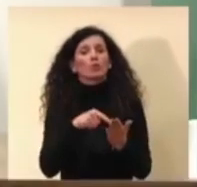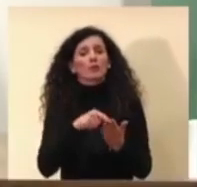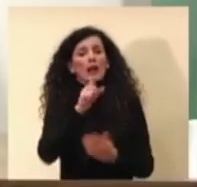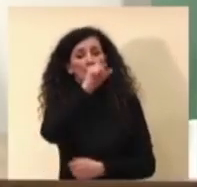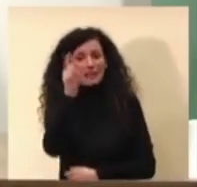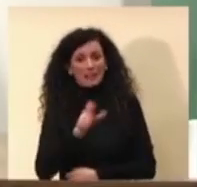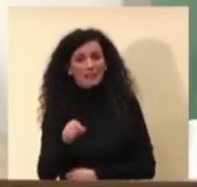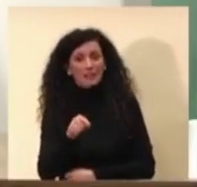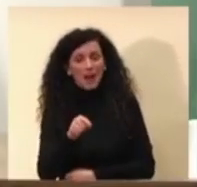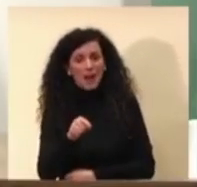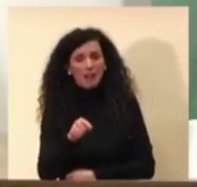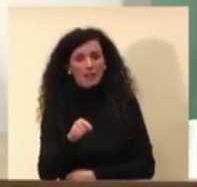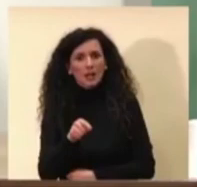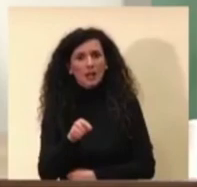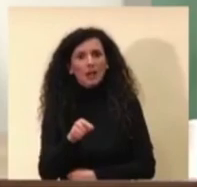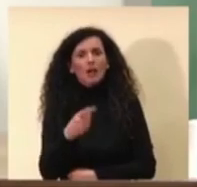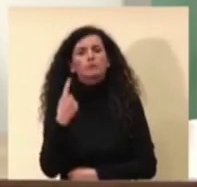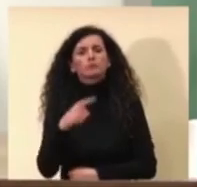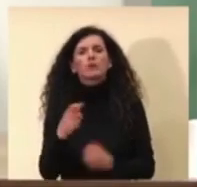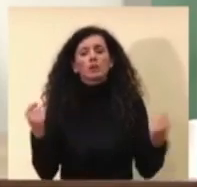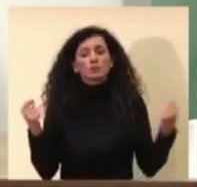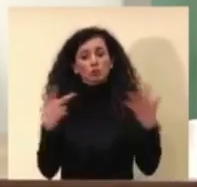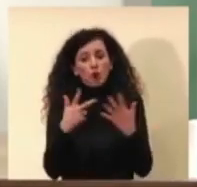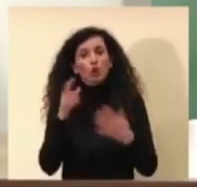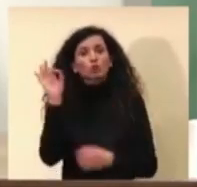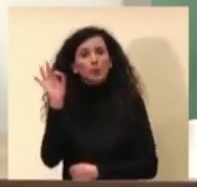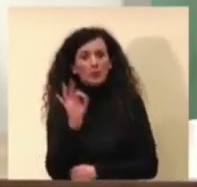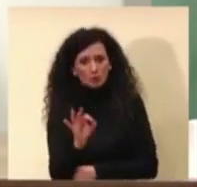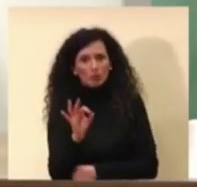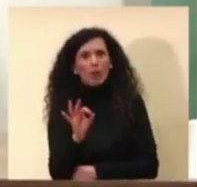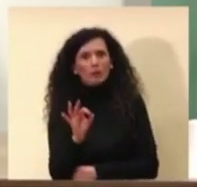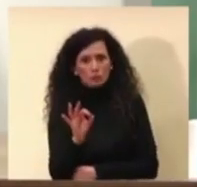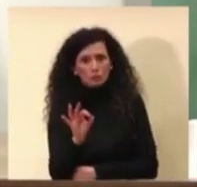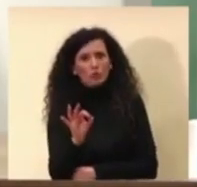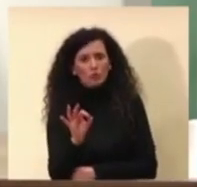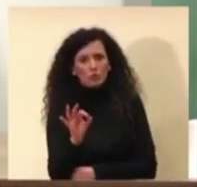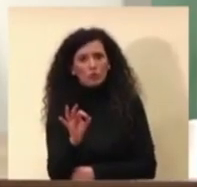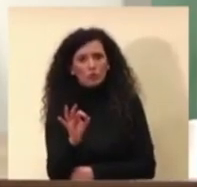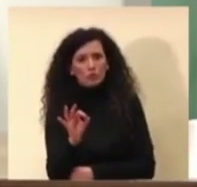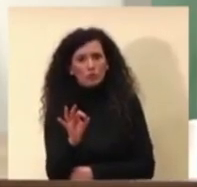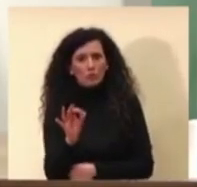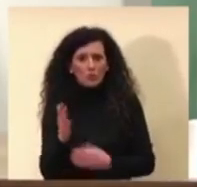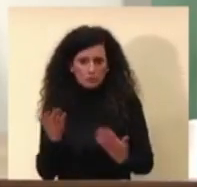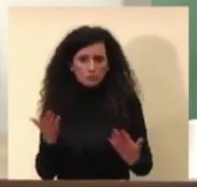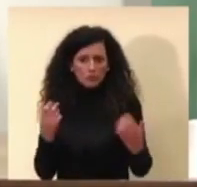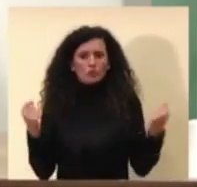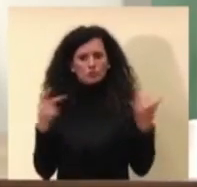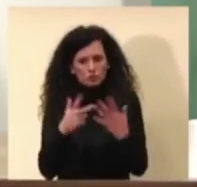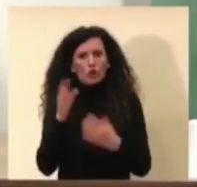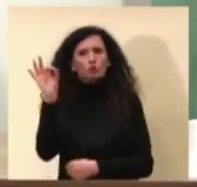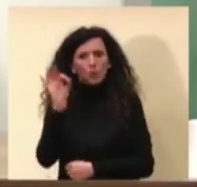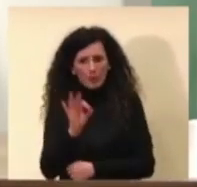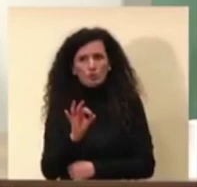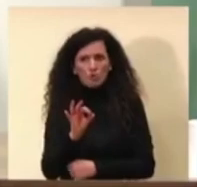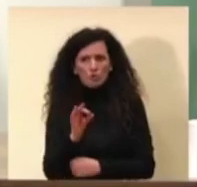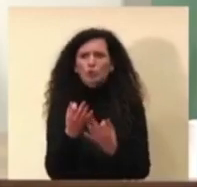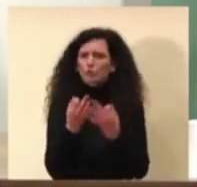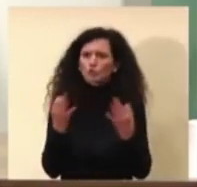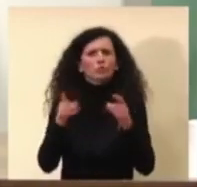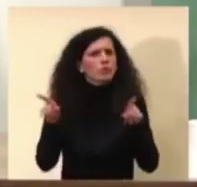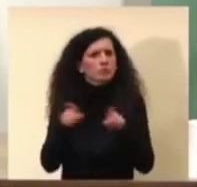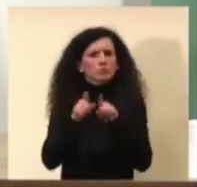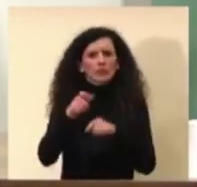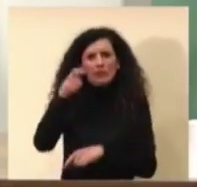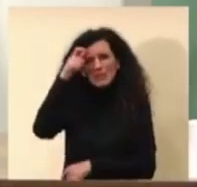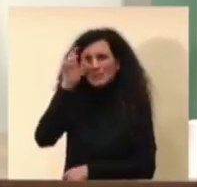è quello che il 18% è un numero diciamo coerente con gli altri paesi ma che